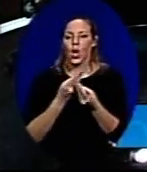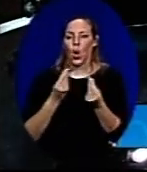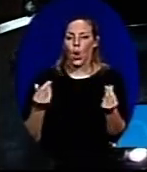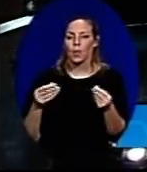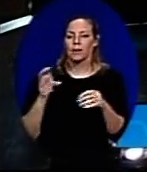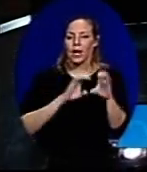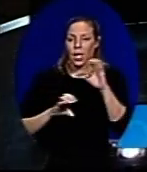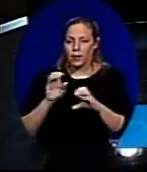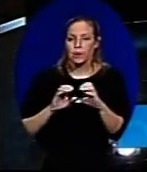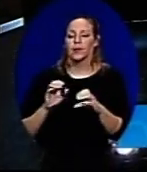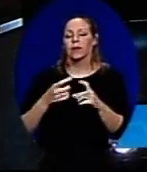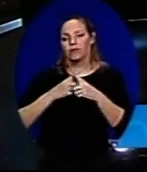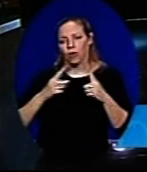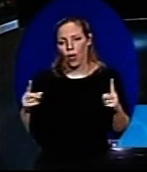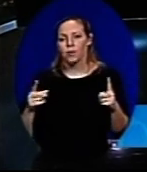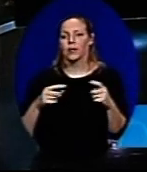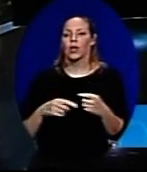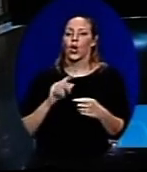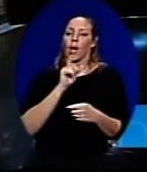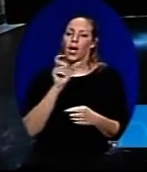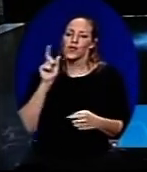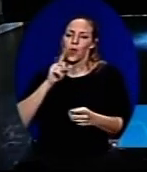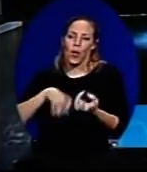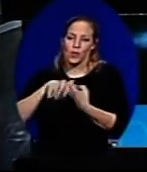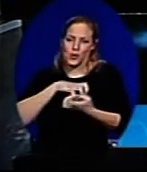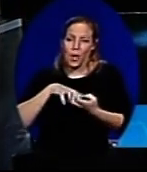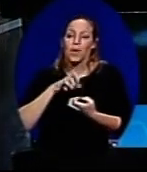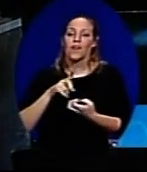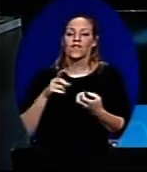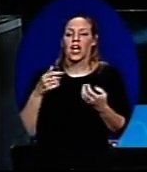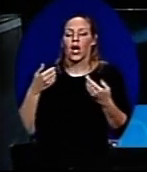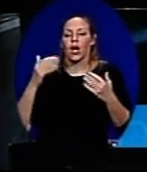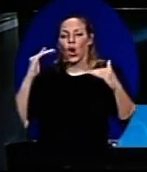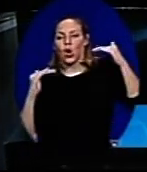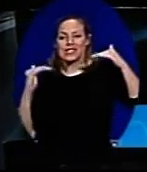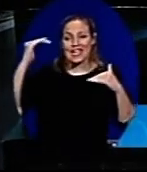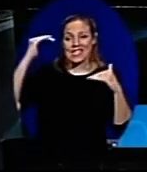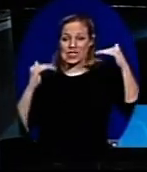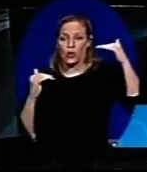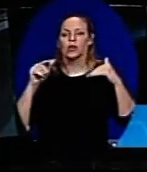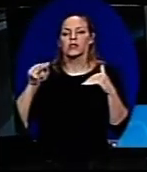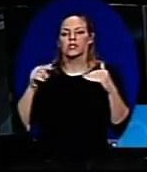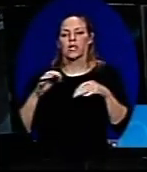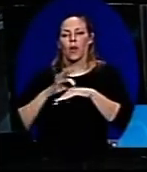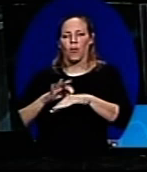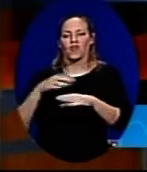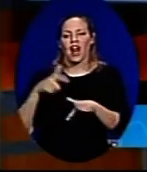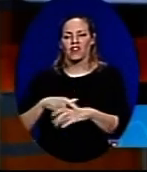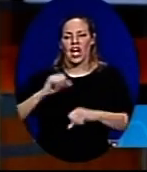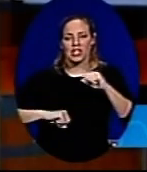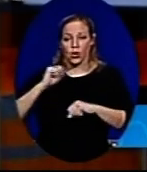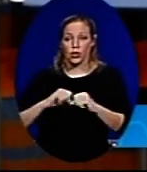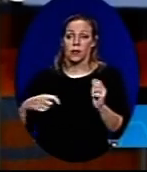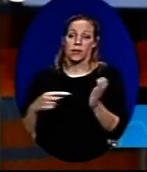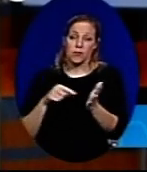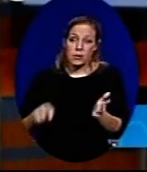סירוטונין, דופמין, נוירותנזמיטורים וכן על הכל, כללות כאלה, וחוסר איזון שלהם הוא בעצם מוביל להפרעה ההתנהגותית הזאת.